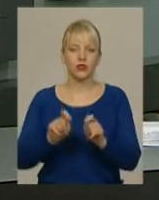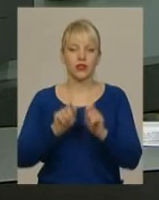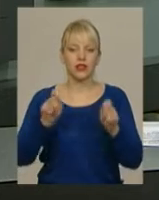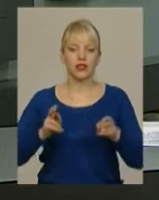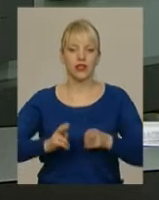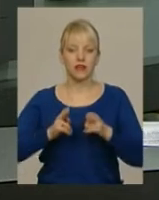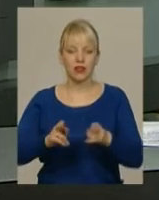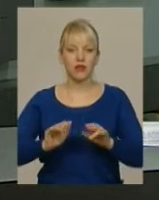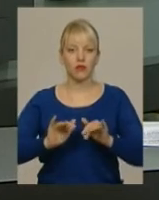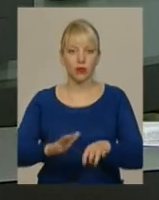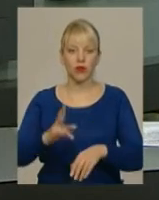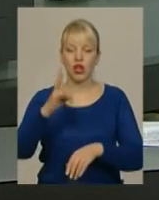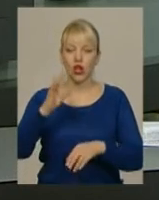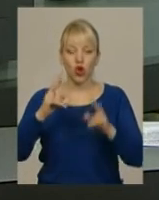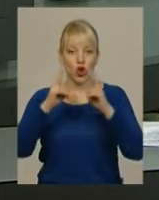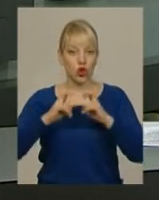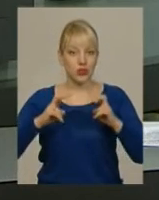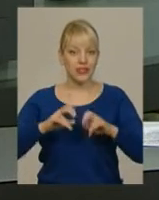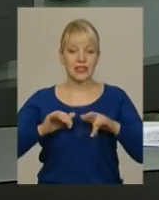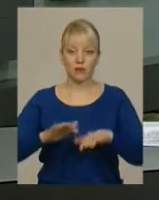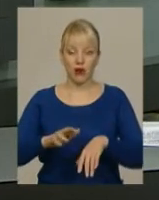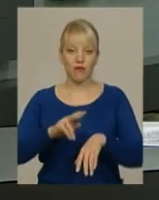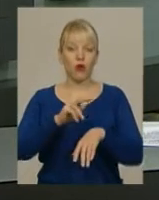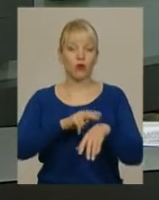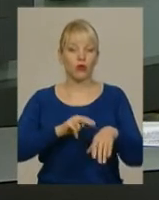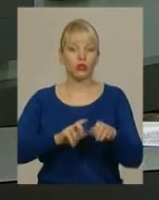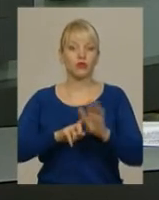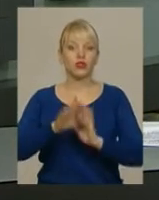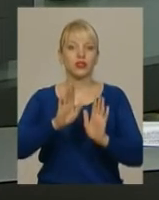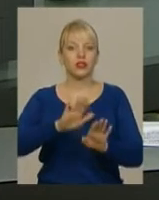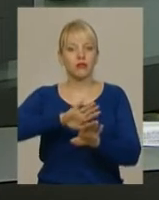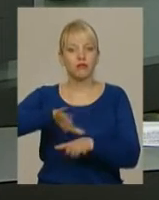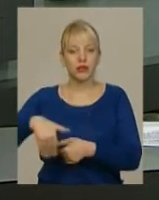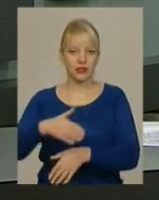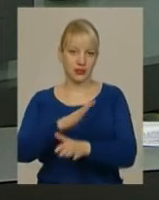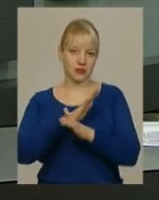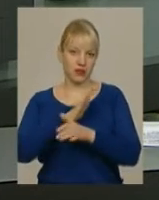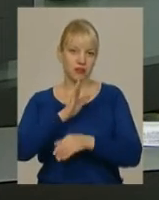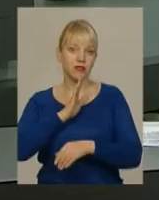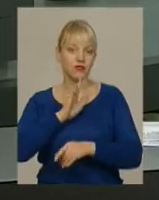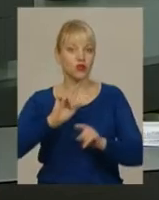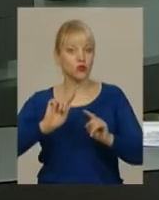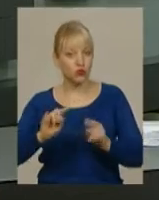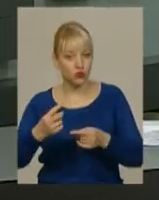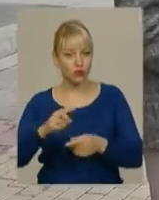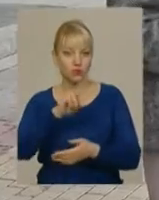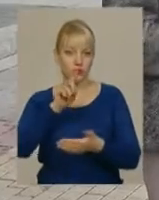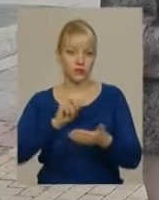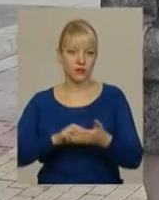кримінальне провадження. Але за розслідування справи правоохоронці взялися після смерті дівчини. Чому – дізнавалася Надія Драганчук.